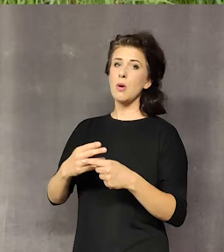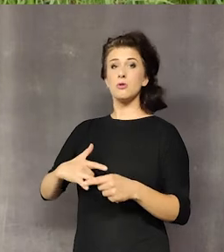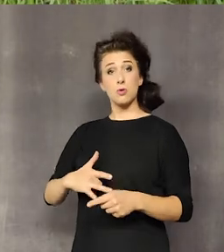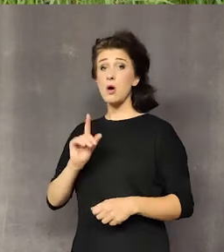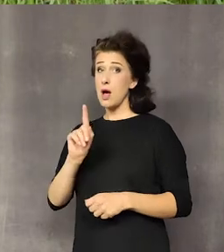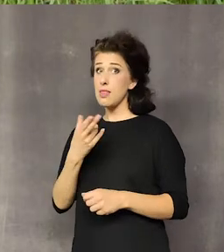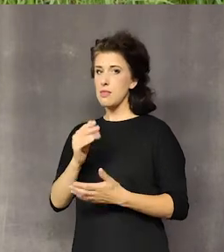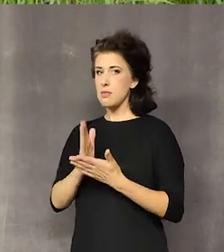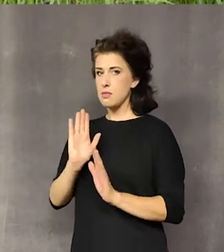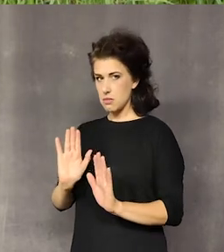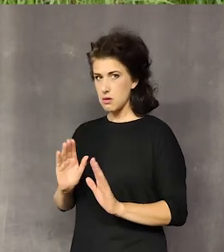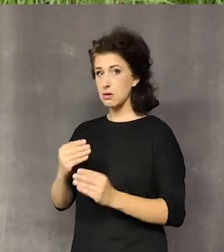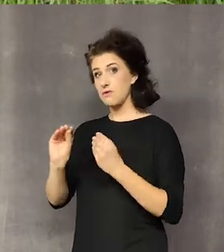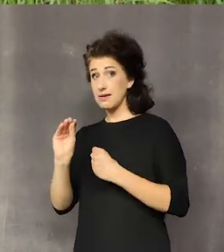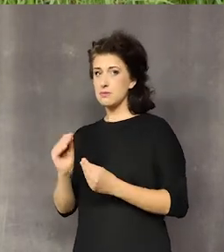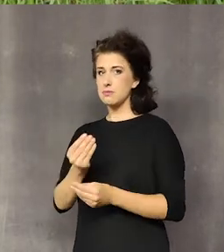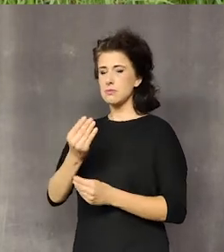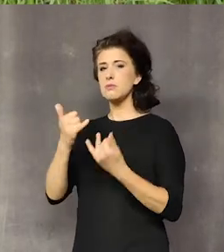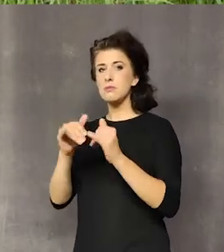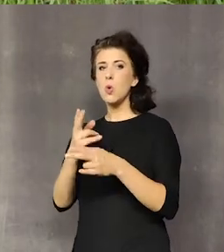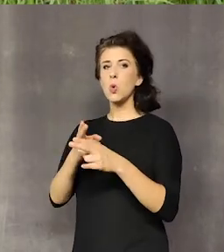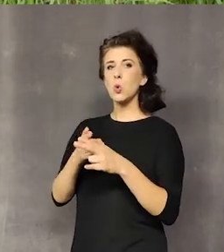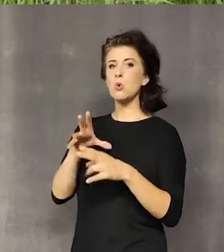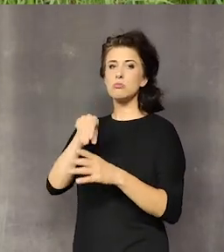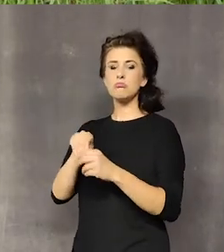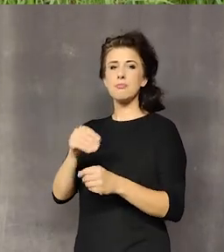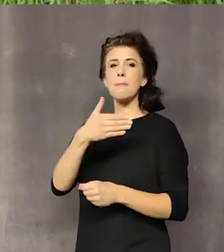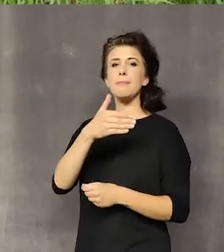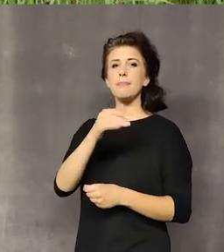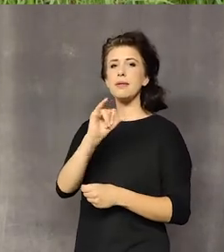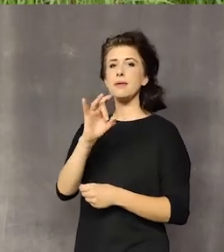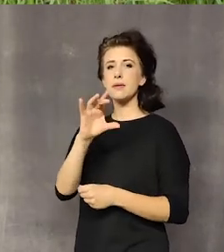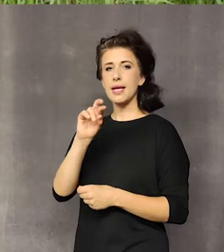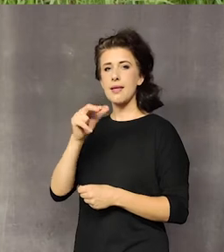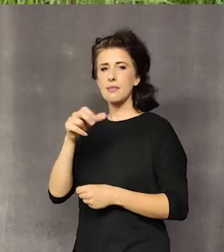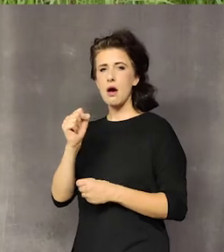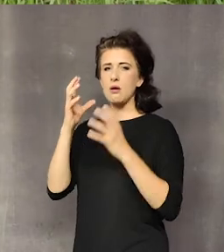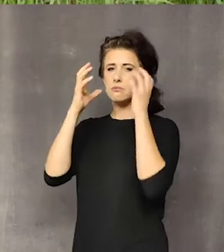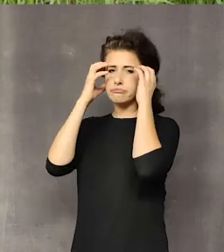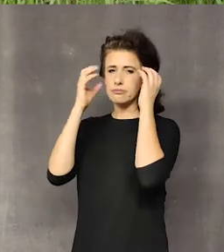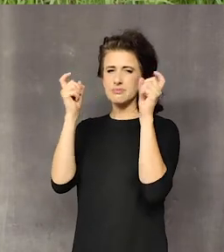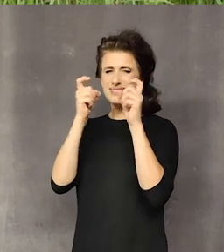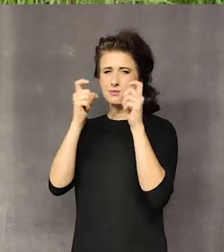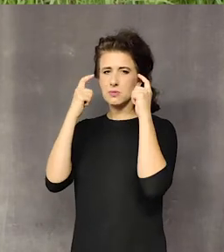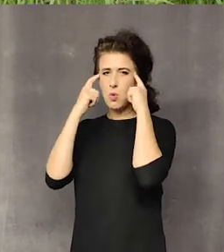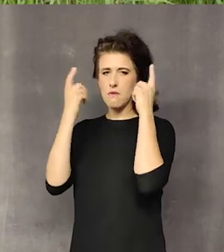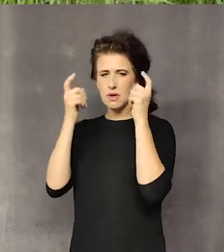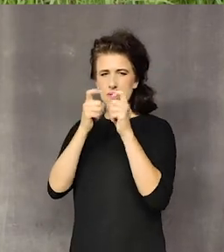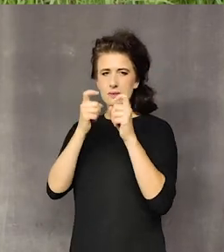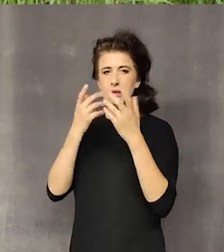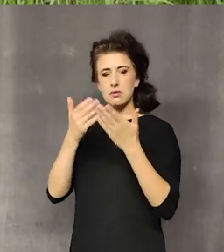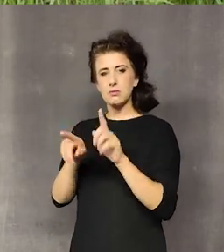tylko, bo jest stosowany właśnie do niektórych chorób migrenowych na przykład. Kogoś boli głowa, można też leżyć właśnie